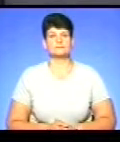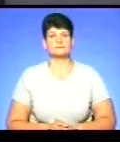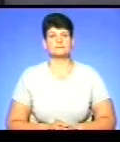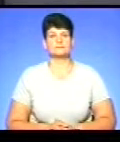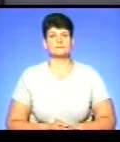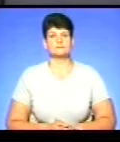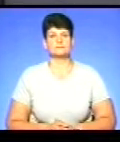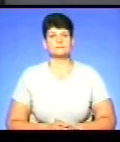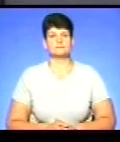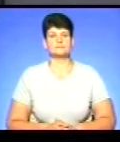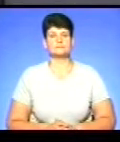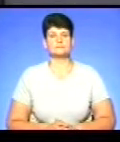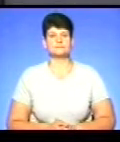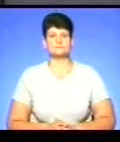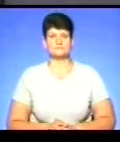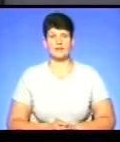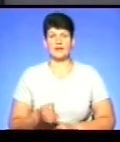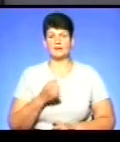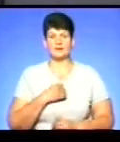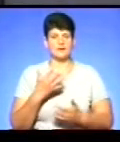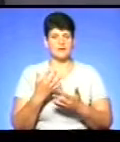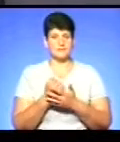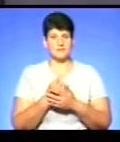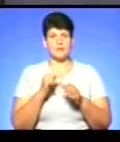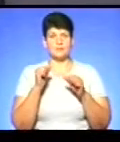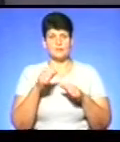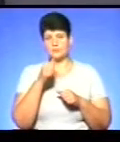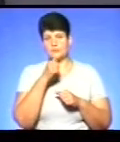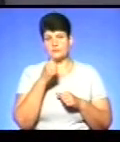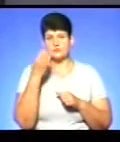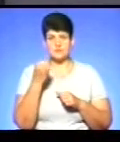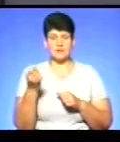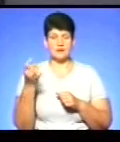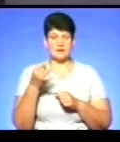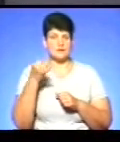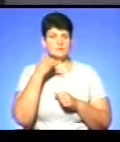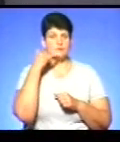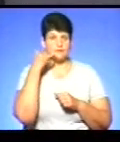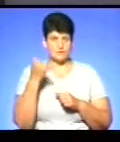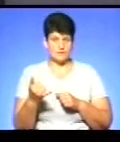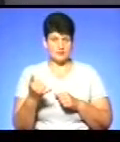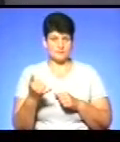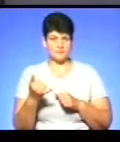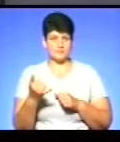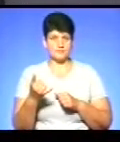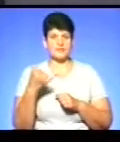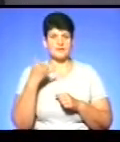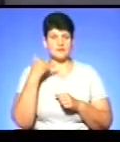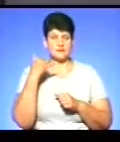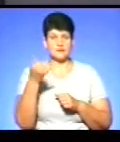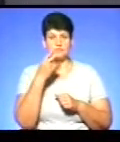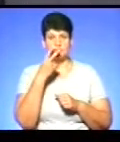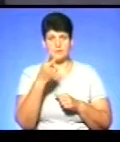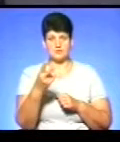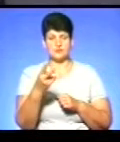На жаль, сигнал не прийшов. Можете спробувати ще раз до нас зателефонувати. Телефон бачите на